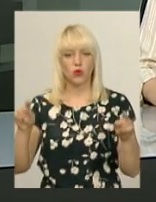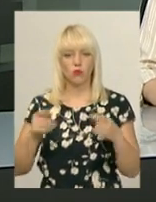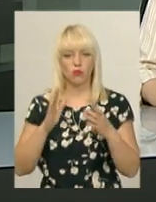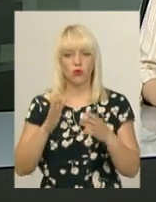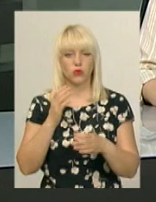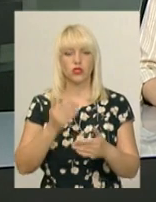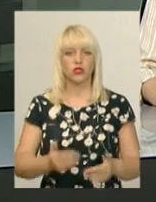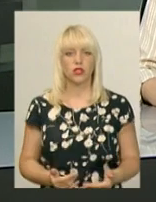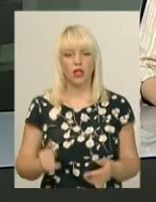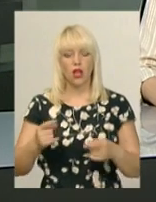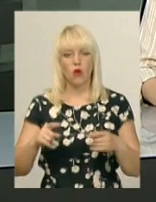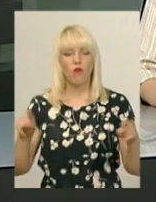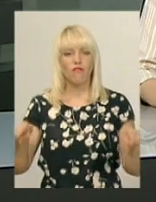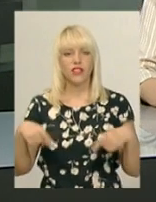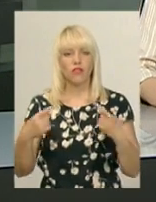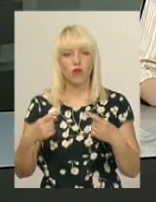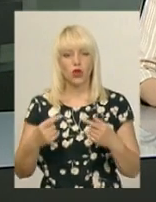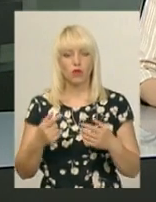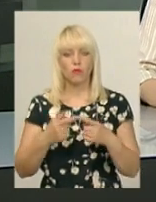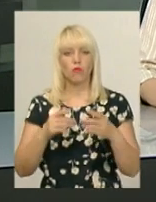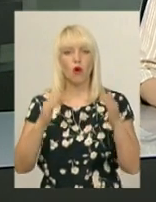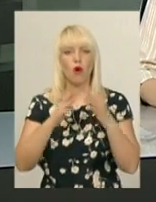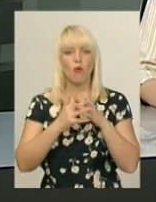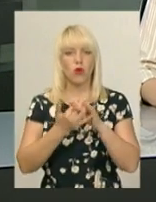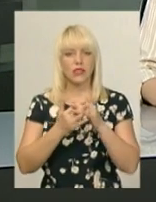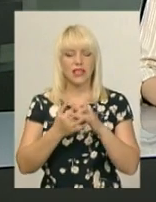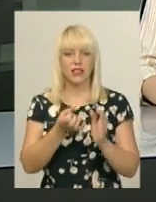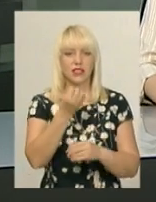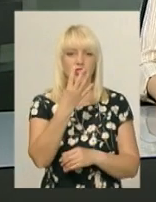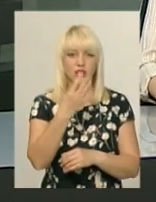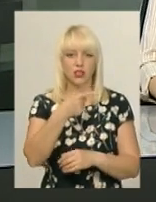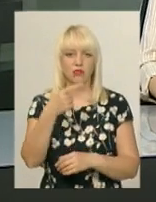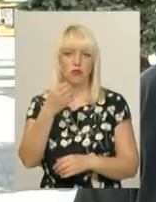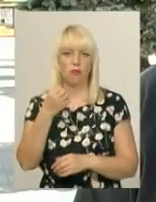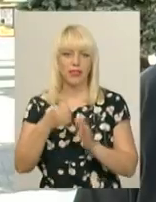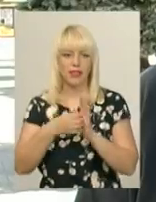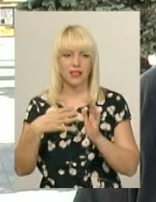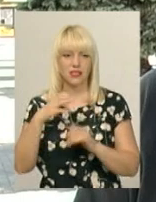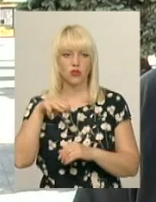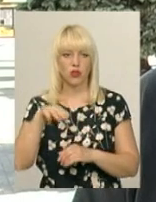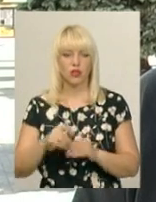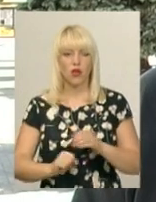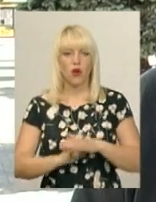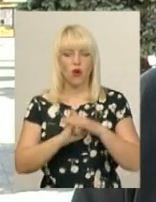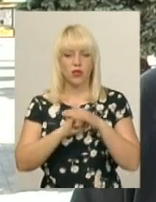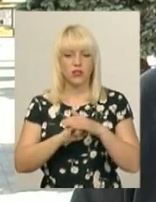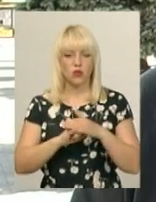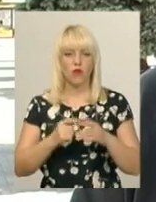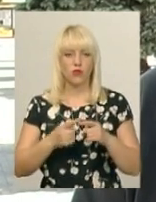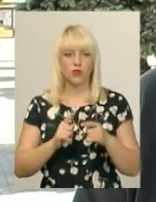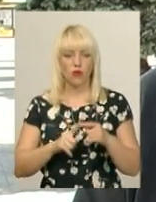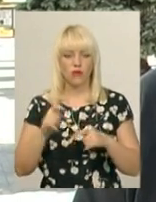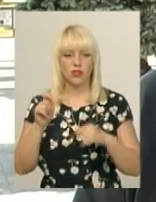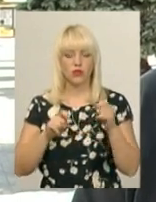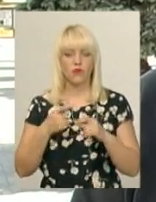відтвореному середньовічному поселенні 14-15 століть. Основа фестивалю – лицарські бої. Це